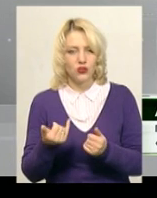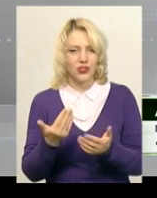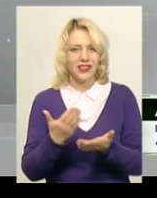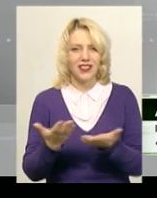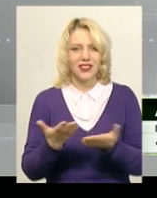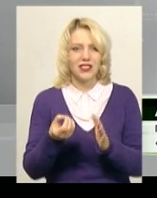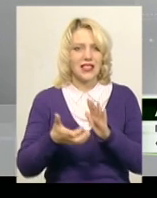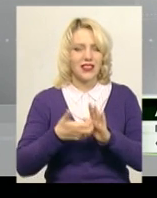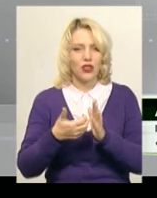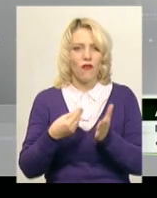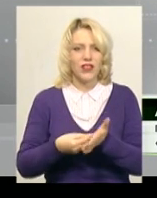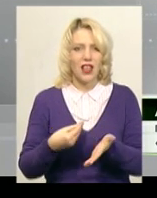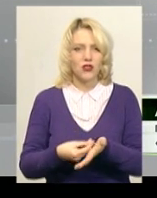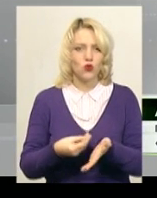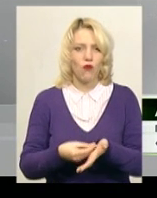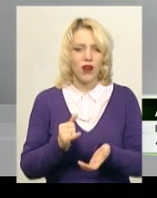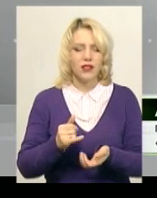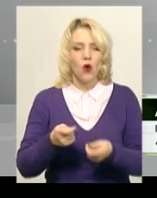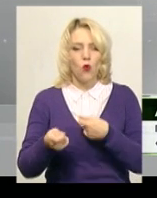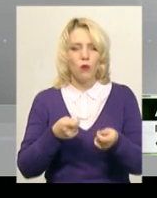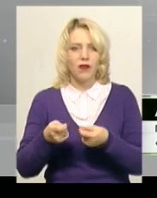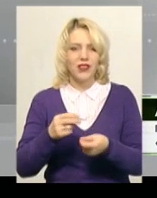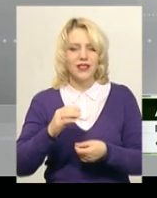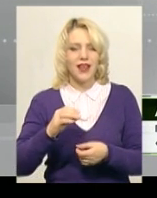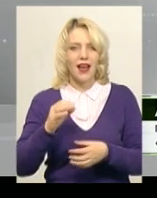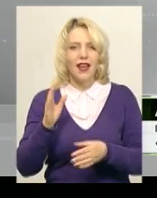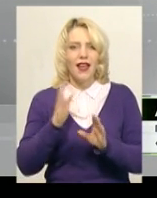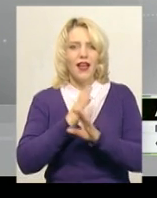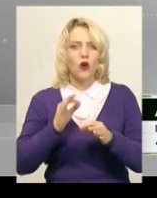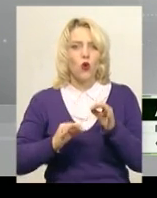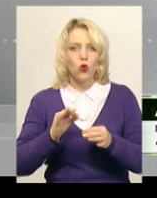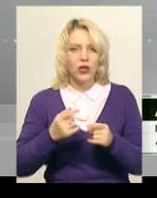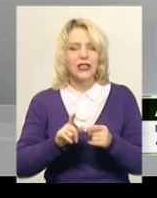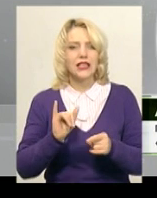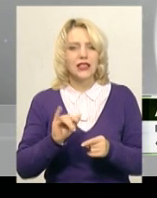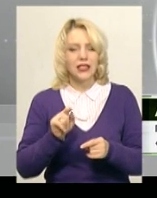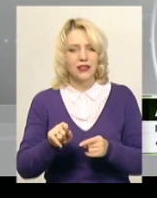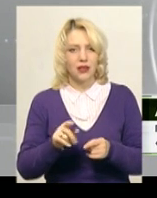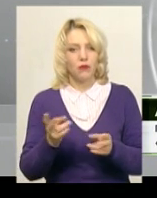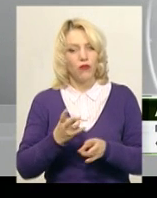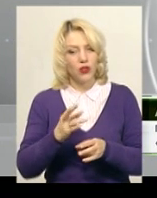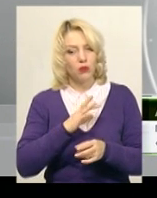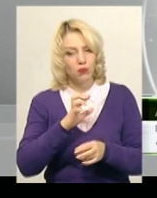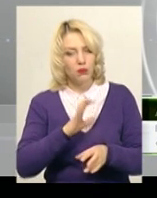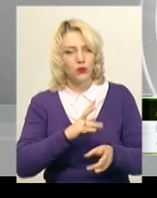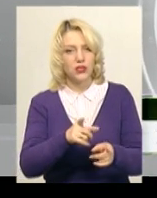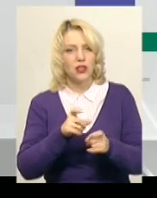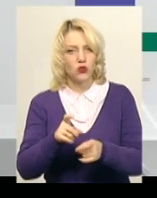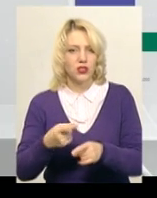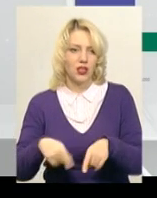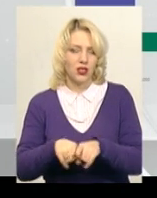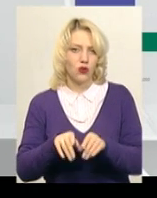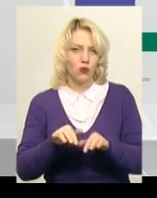недофінансування управління екології, яке профільне, яке би мало долучатися до таких робіт.